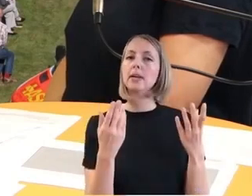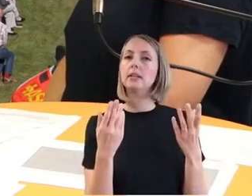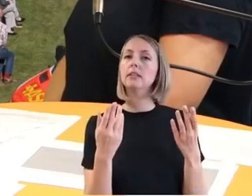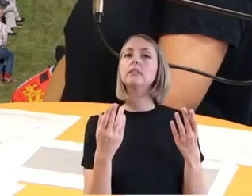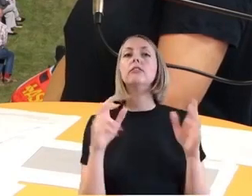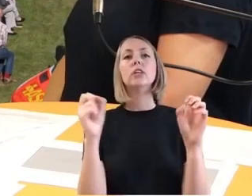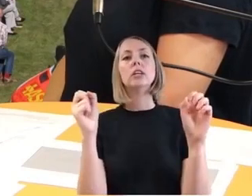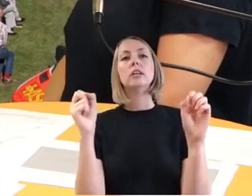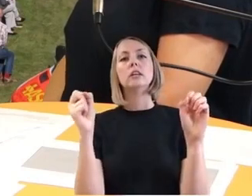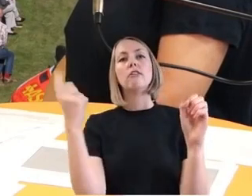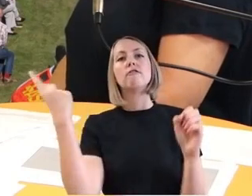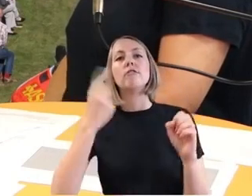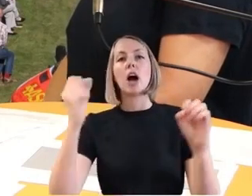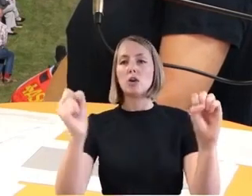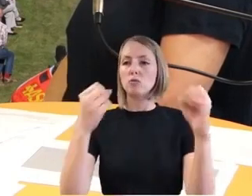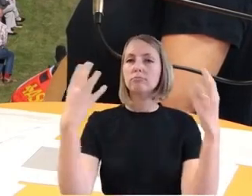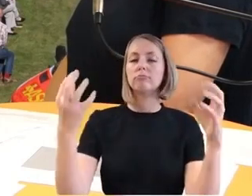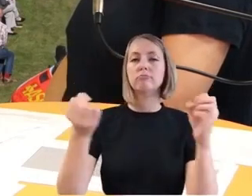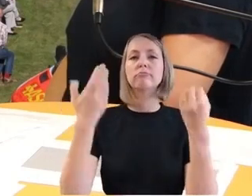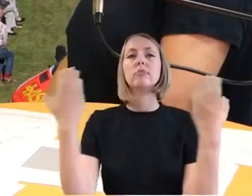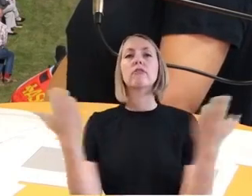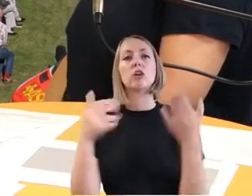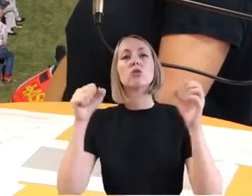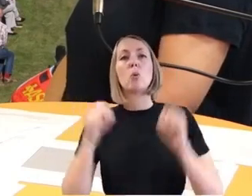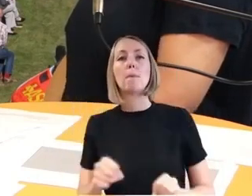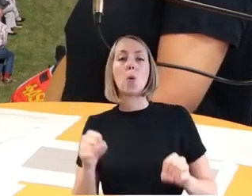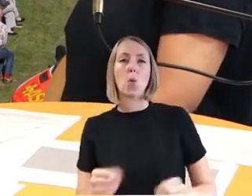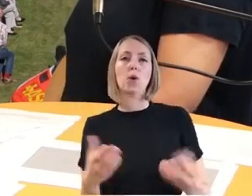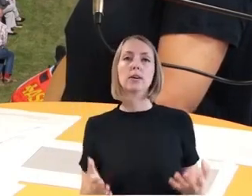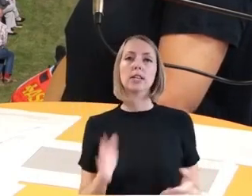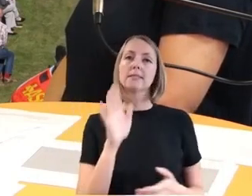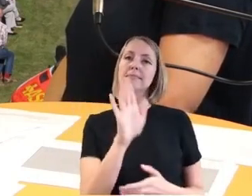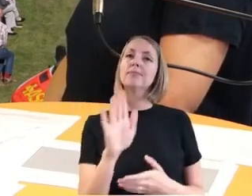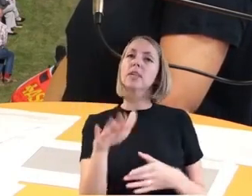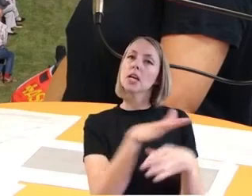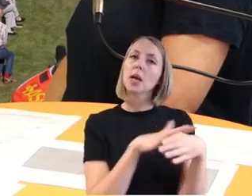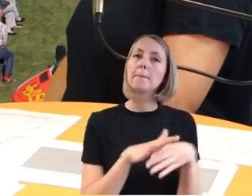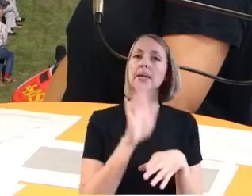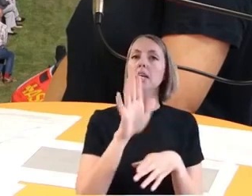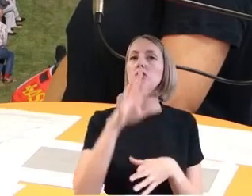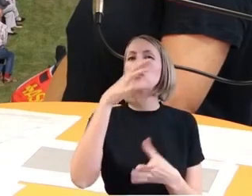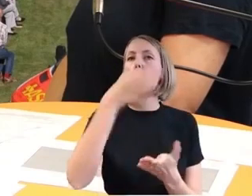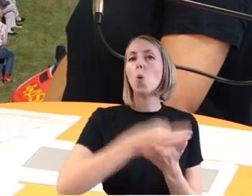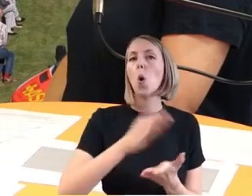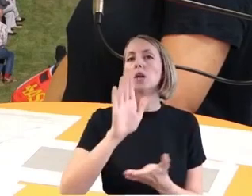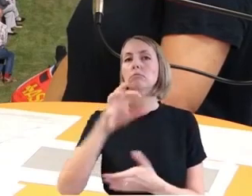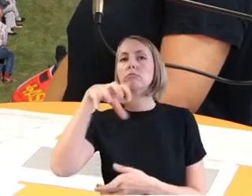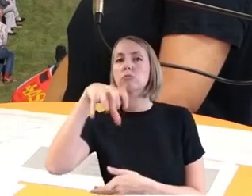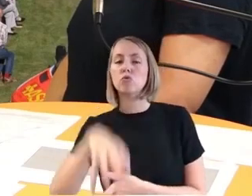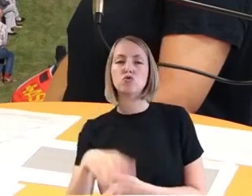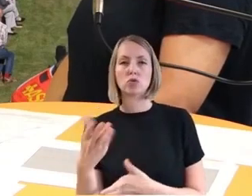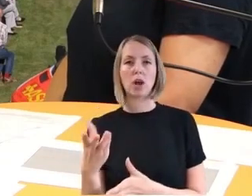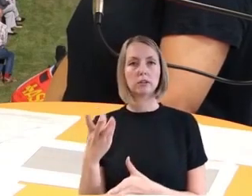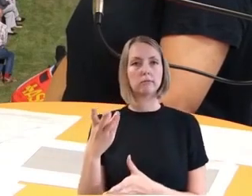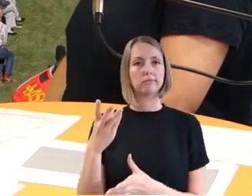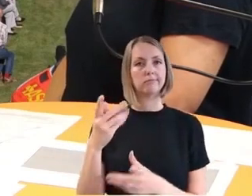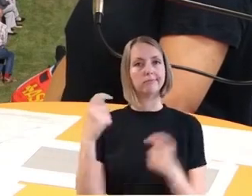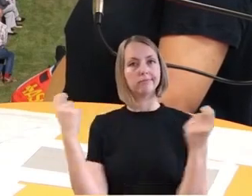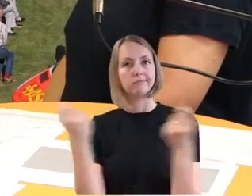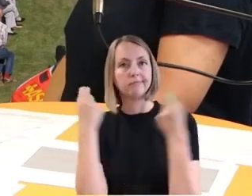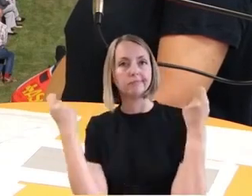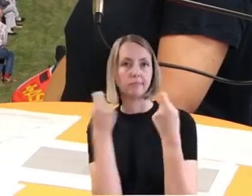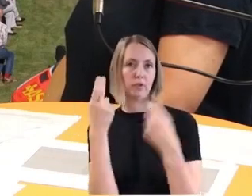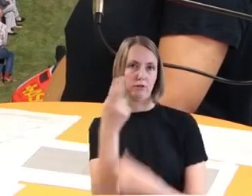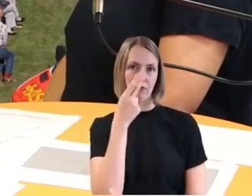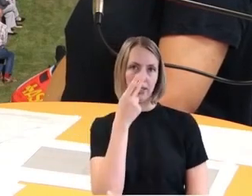Warnmittel werden in der jeweiligen Kommune oder in dem jeweiligen Gebiet, wo sie sich eben aufhalten, verwendet, um sich einfach auch selber ein